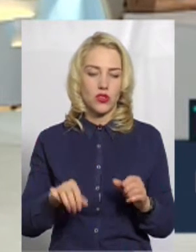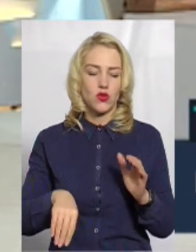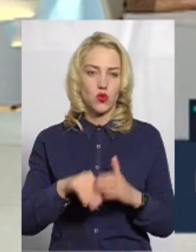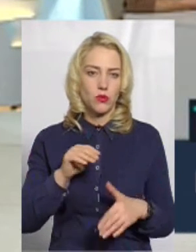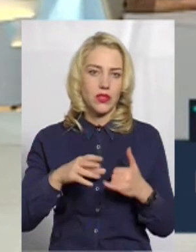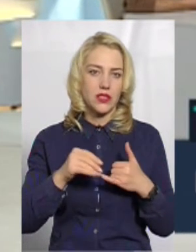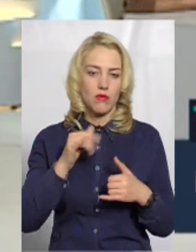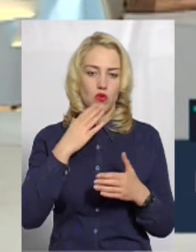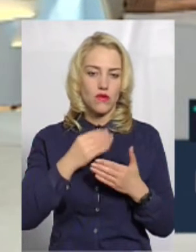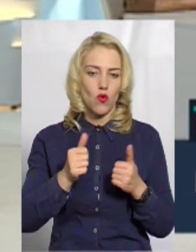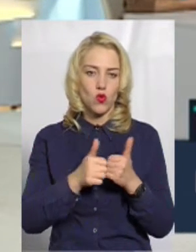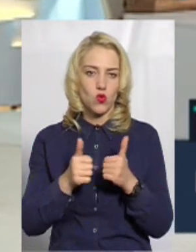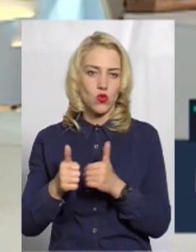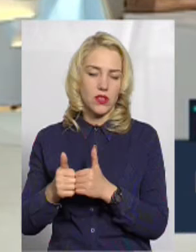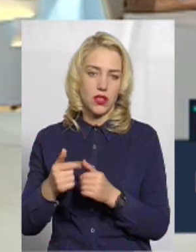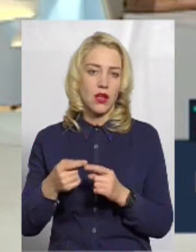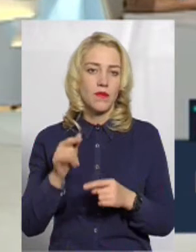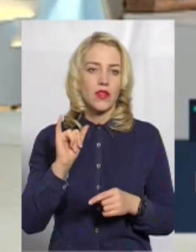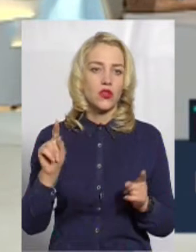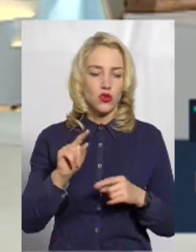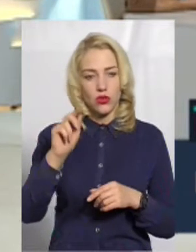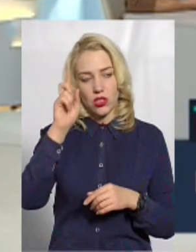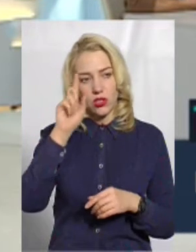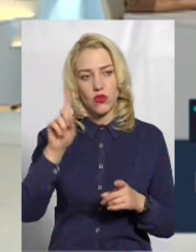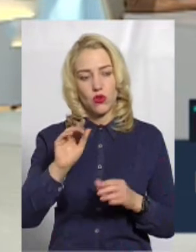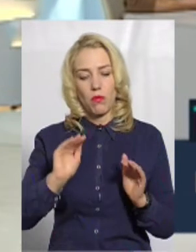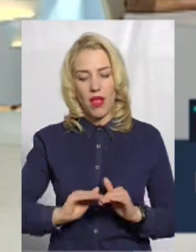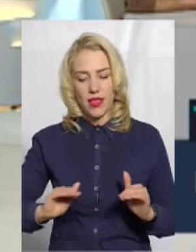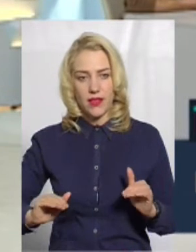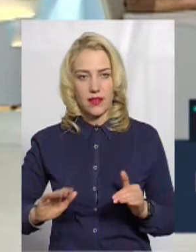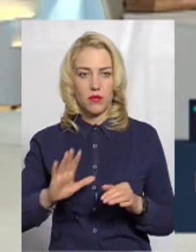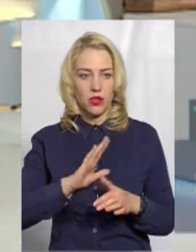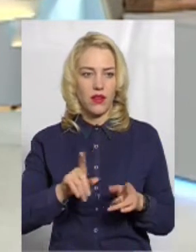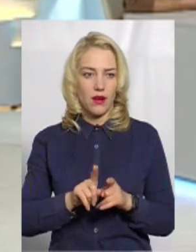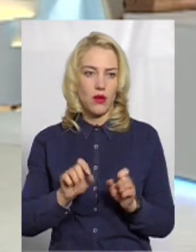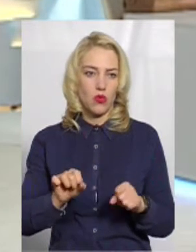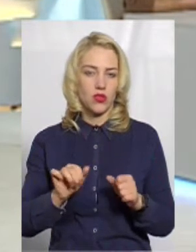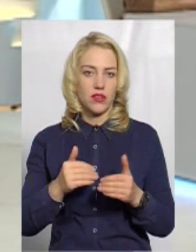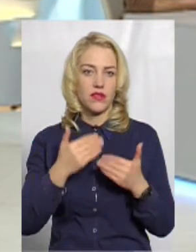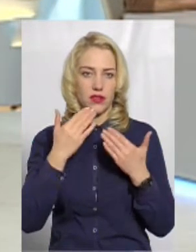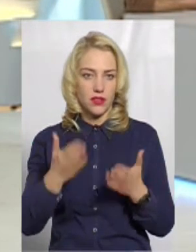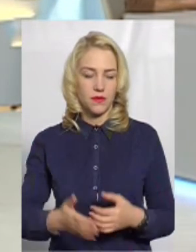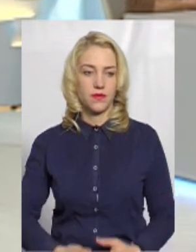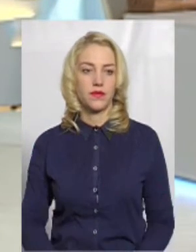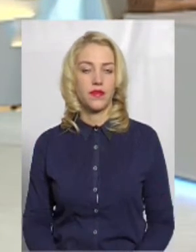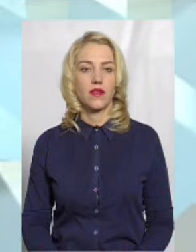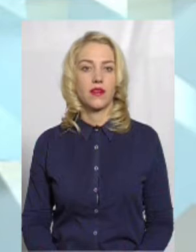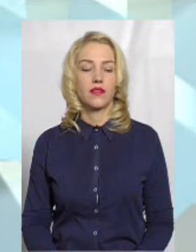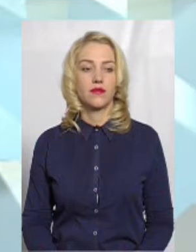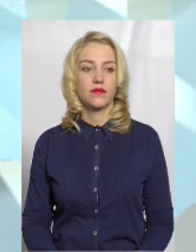держава має зробити для того, щоб у українців маленьких українців була така можливість? Ну, по-перше,